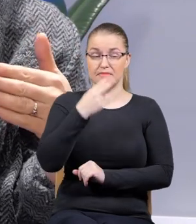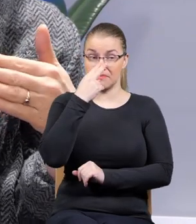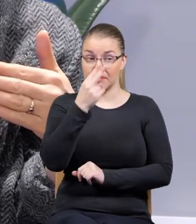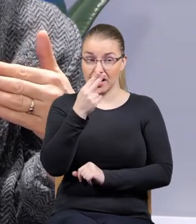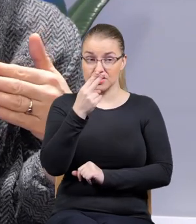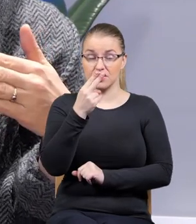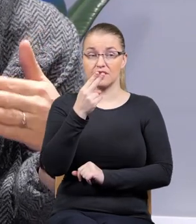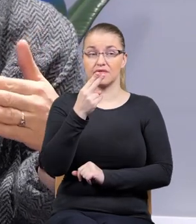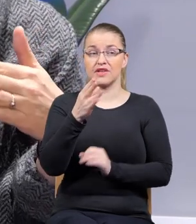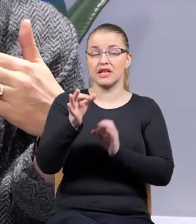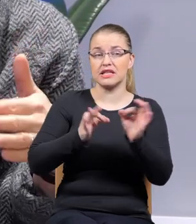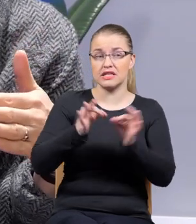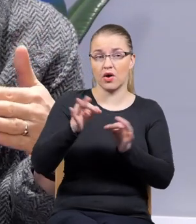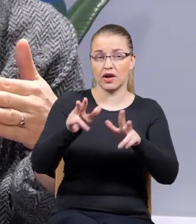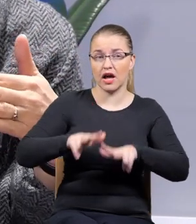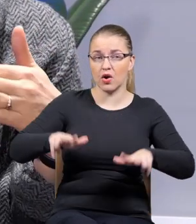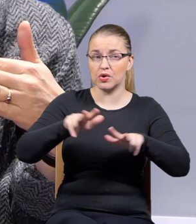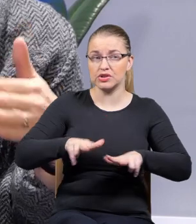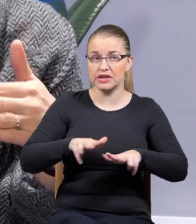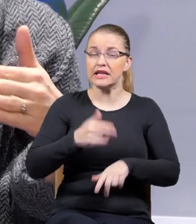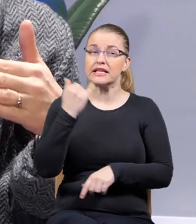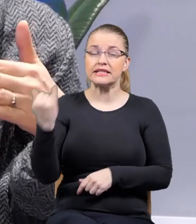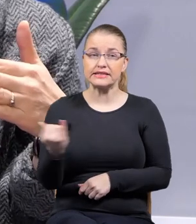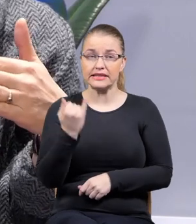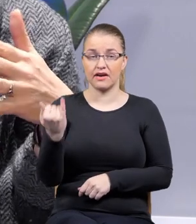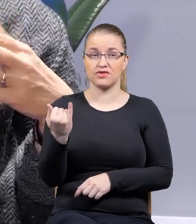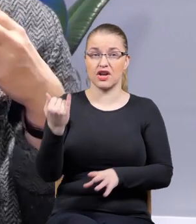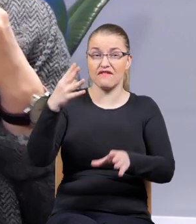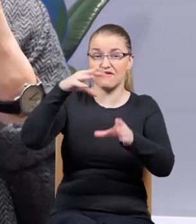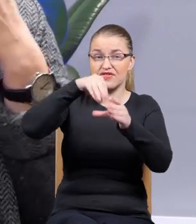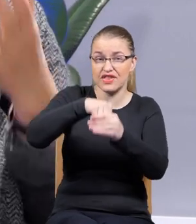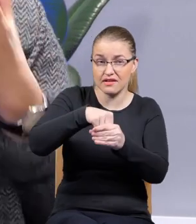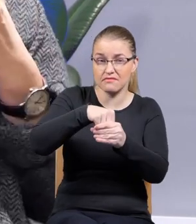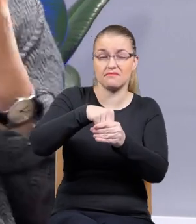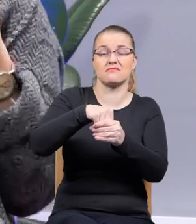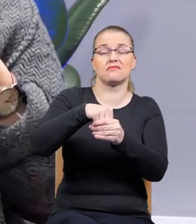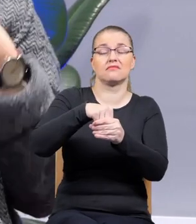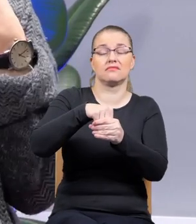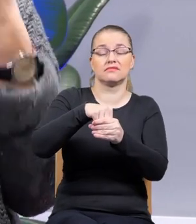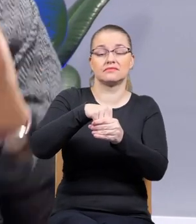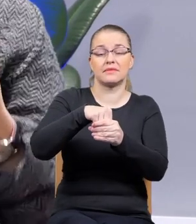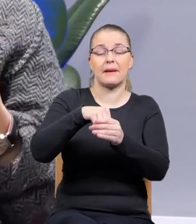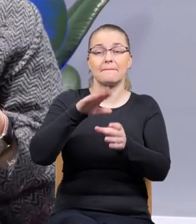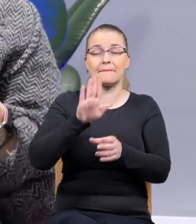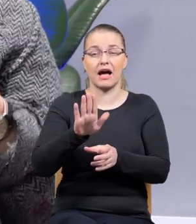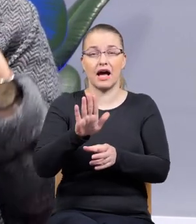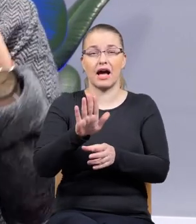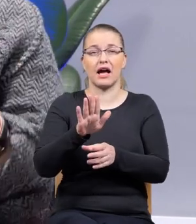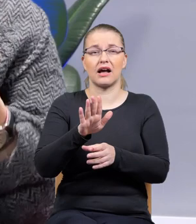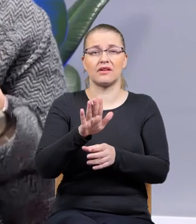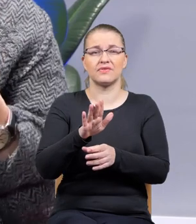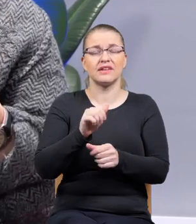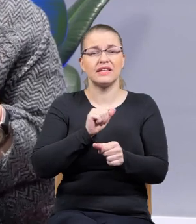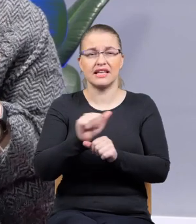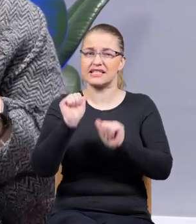na historię rodziny zawsze zawiera w sobie jakby taką wrodzoną, istniejącą gdzieś tam taką